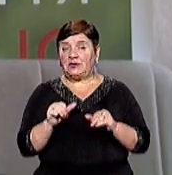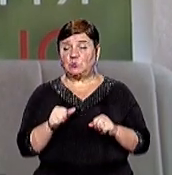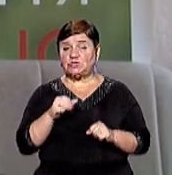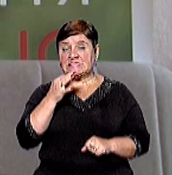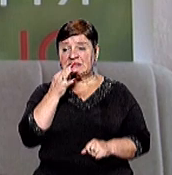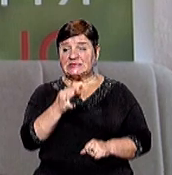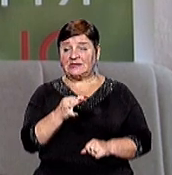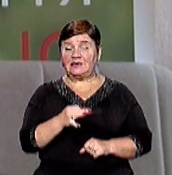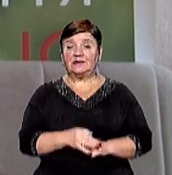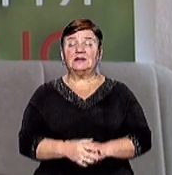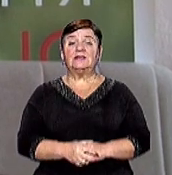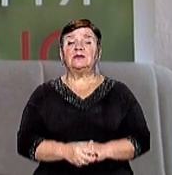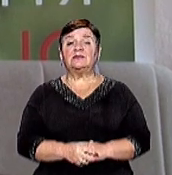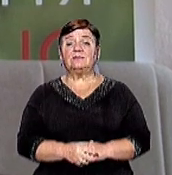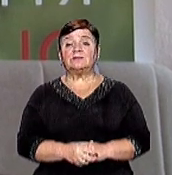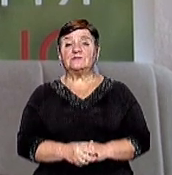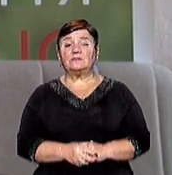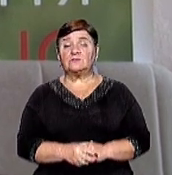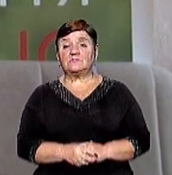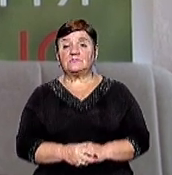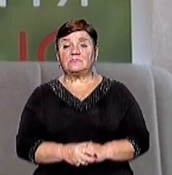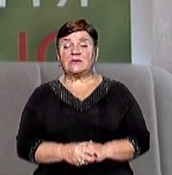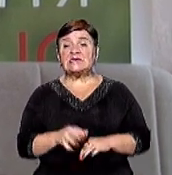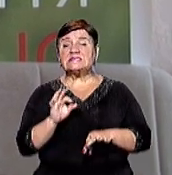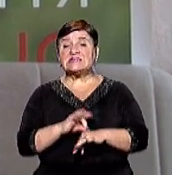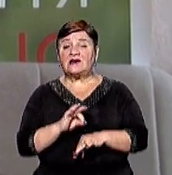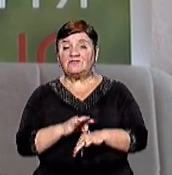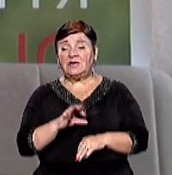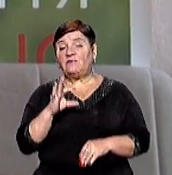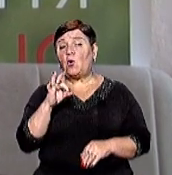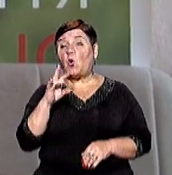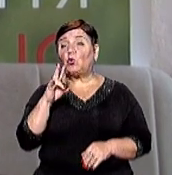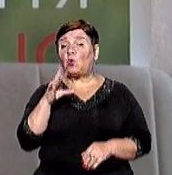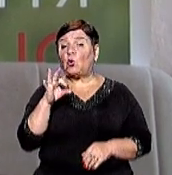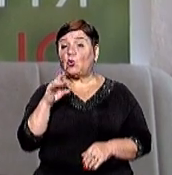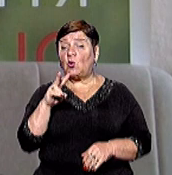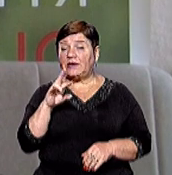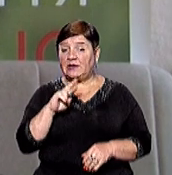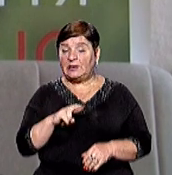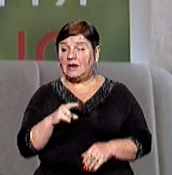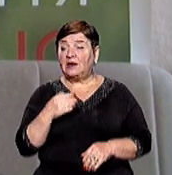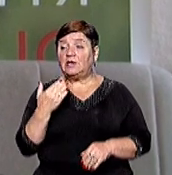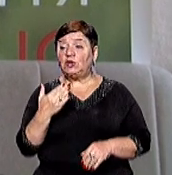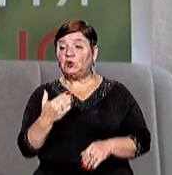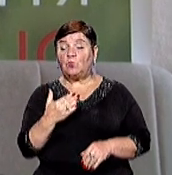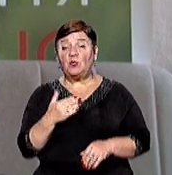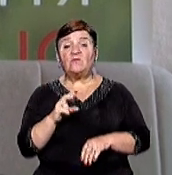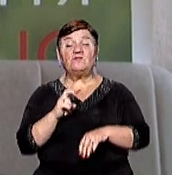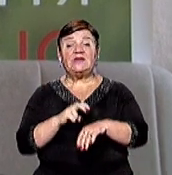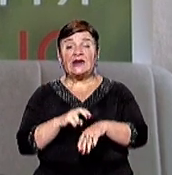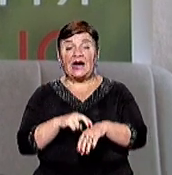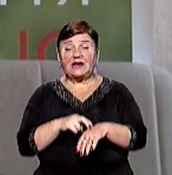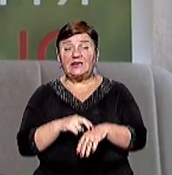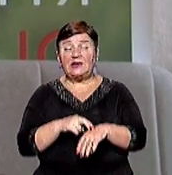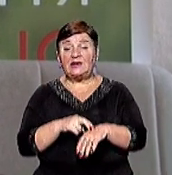сказати Болячка захворів онкологією наш родич і йому робили в лікарні міські